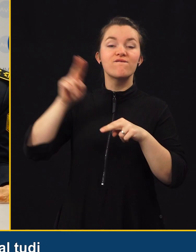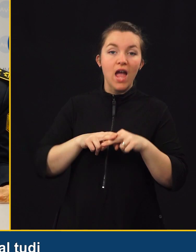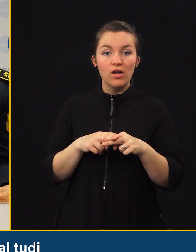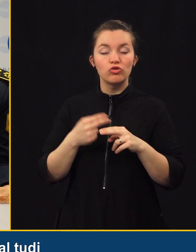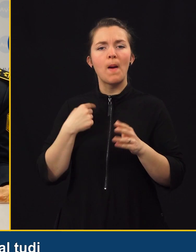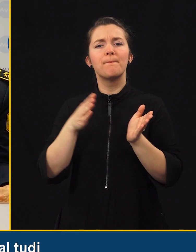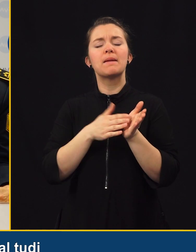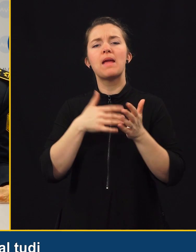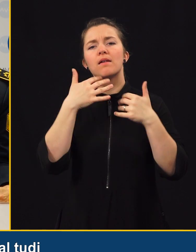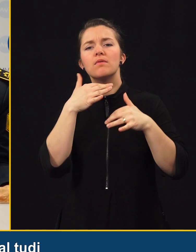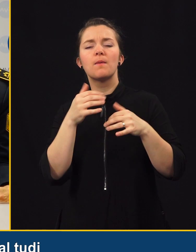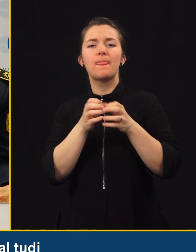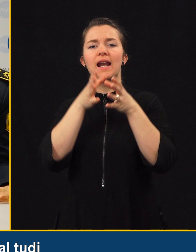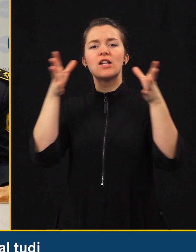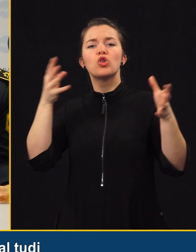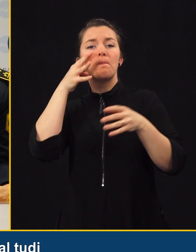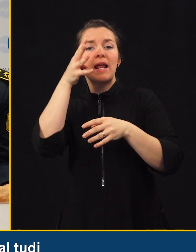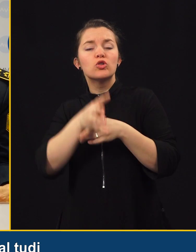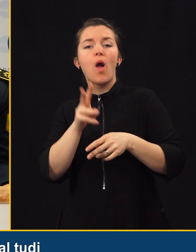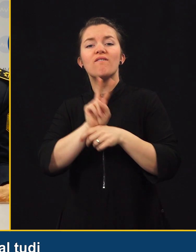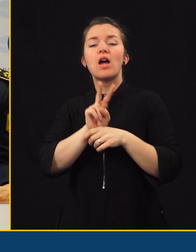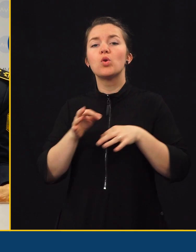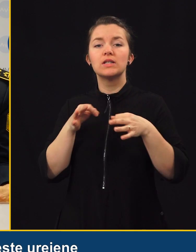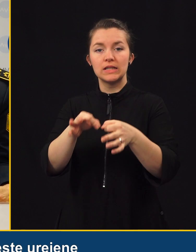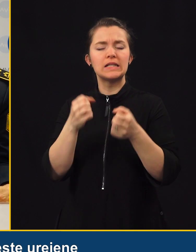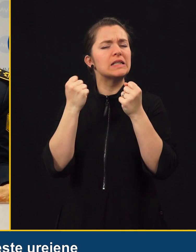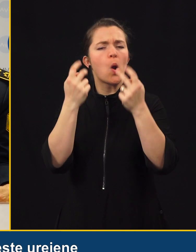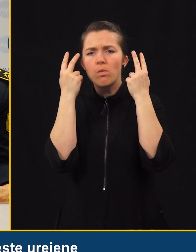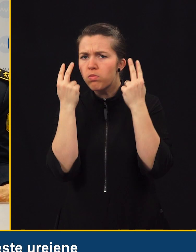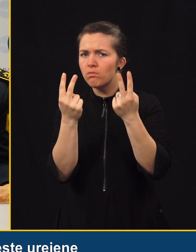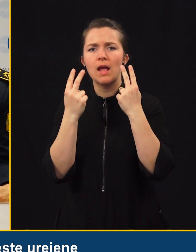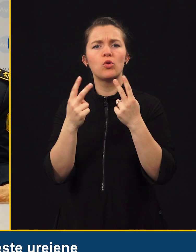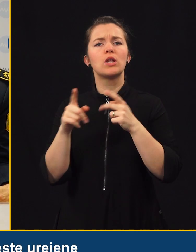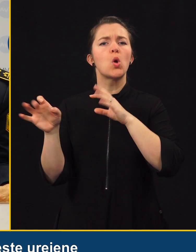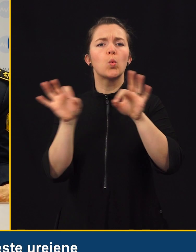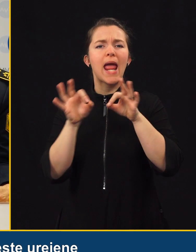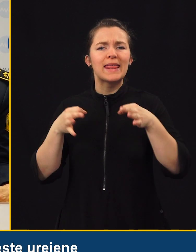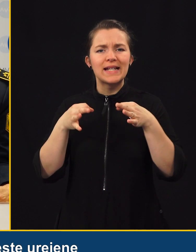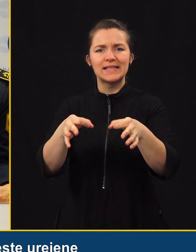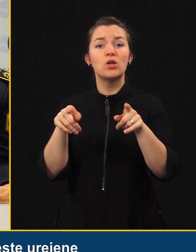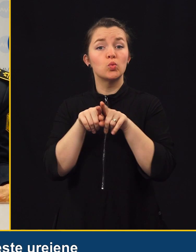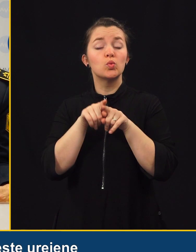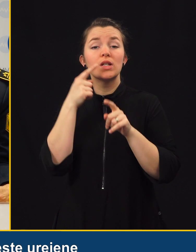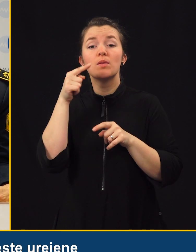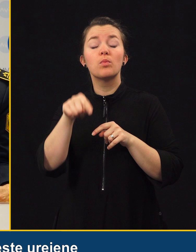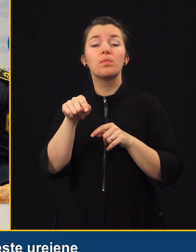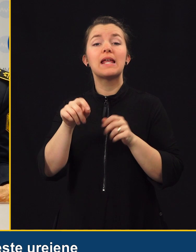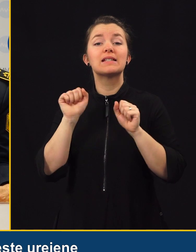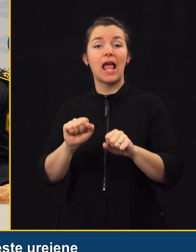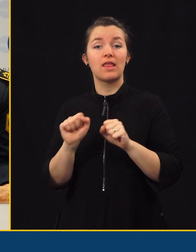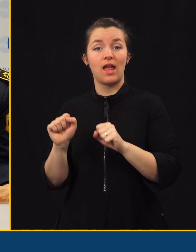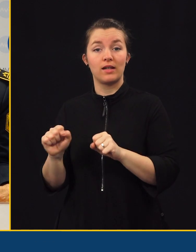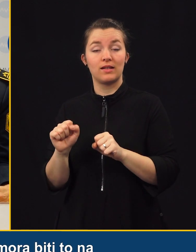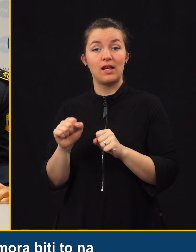primer sem povedal tudi razširitev presoje varnostni cest. Zelo pomembno je, da so urejene ceste tudi po teh standardih.